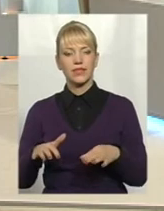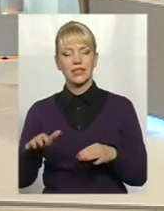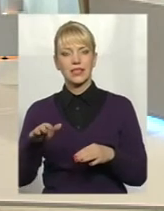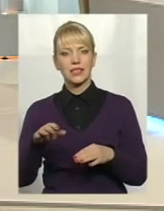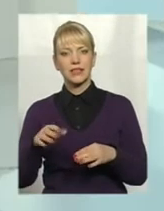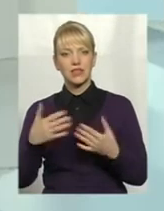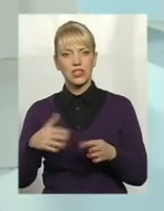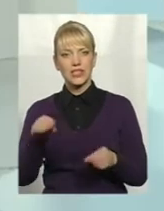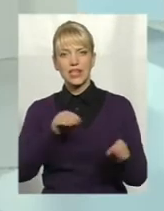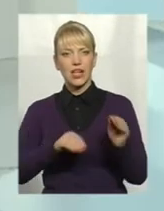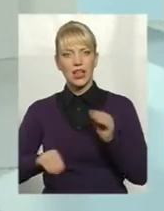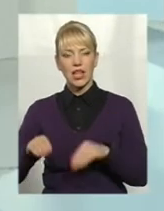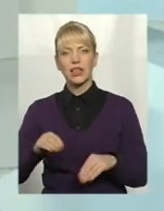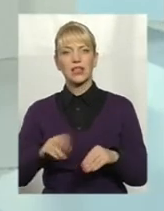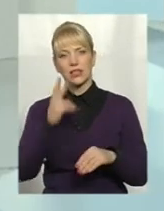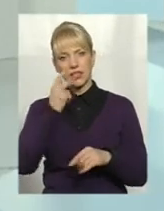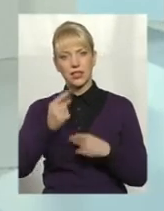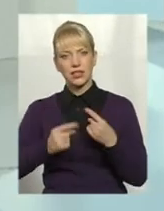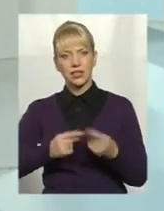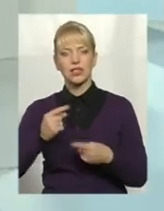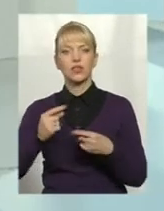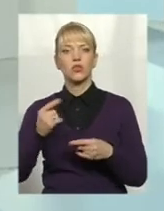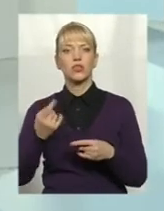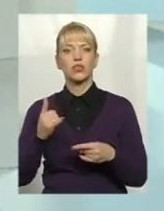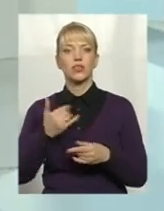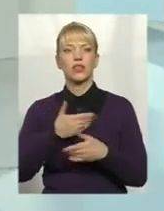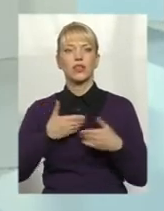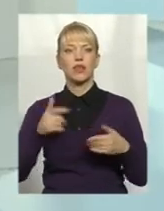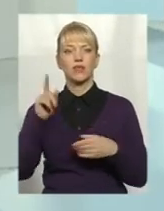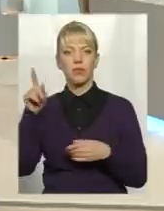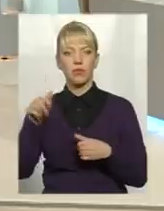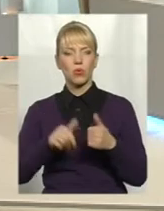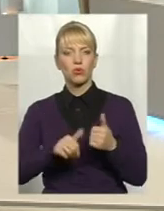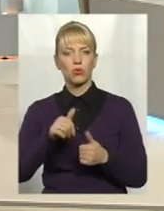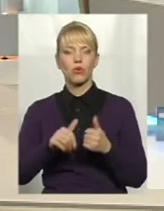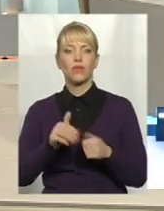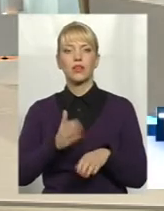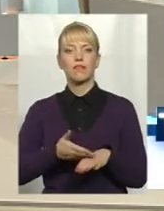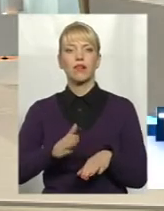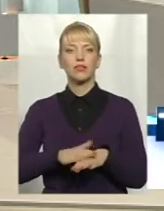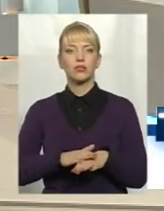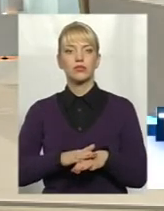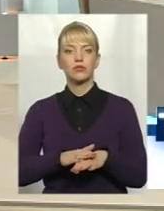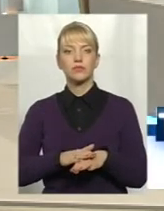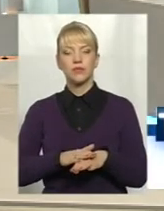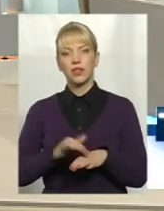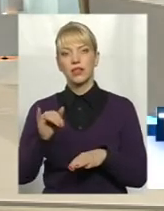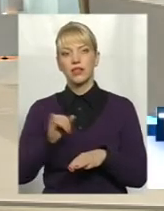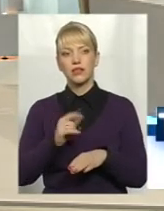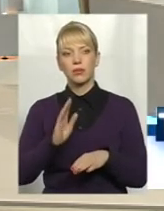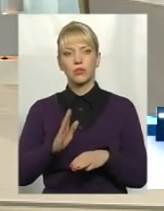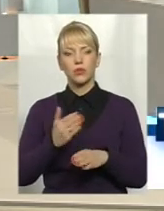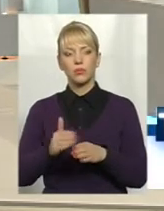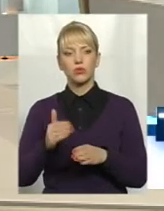традиційно, і нам там конкурувати дуже важко, і це буде відбуватися